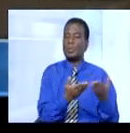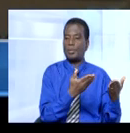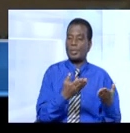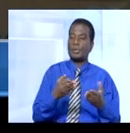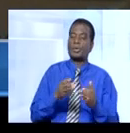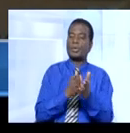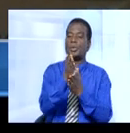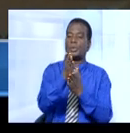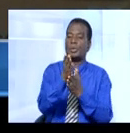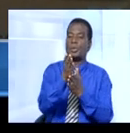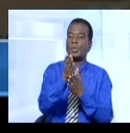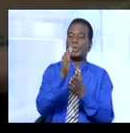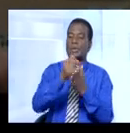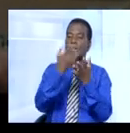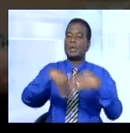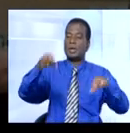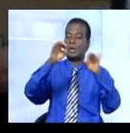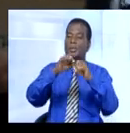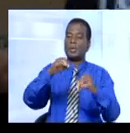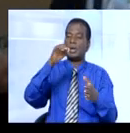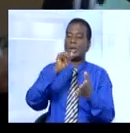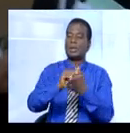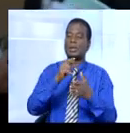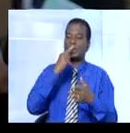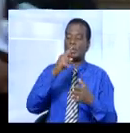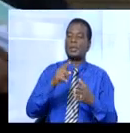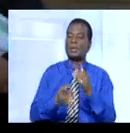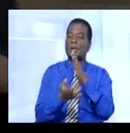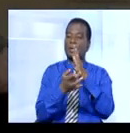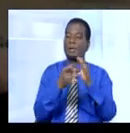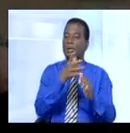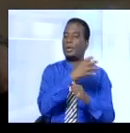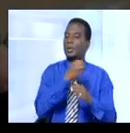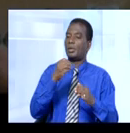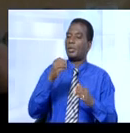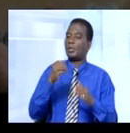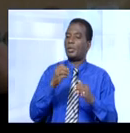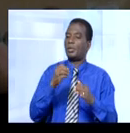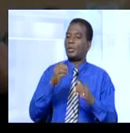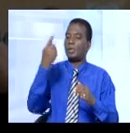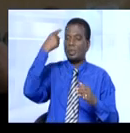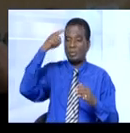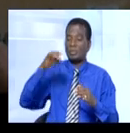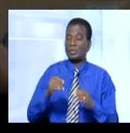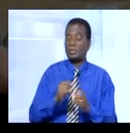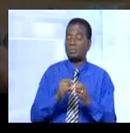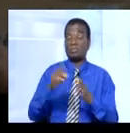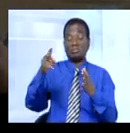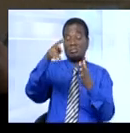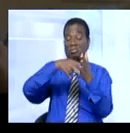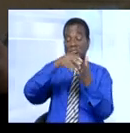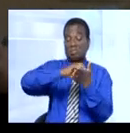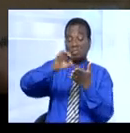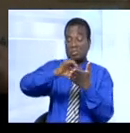ce processus. Ce qui est important de relever, c'est que c'est une opération technique qui est essentielle pour tout ce qui est planification, programmation,'assistance des papiers au développement